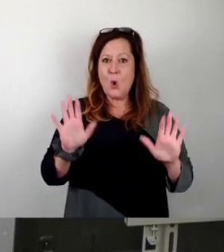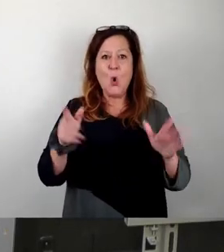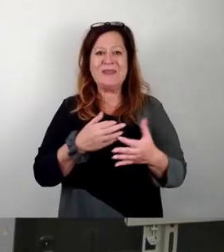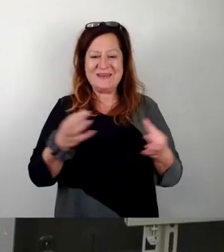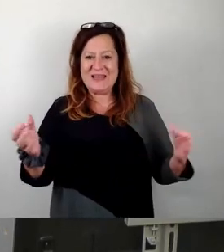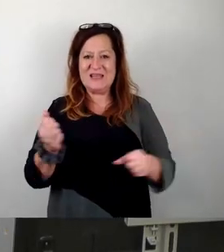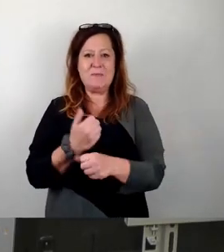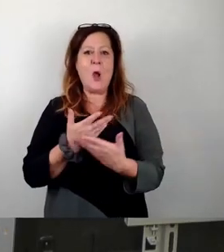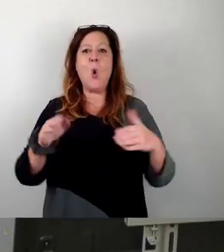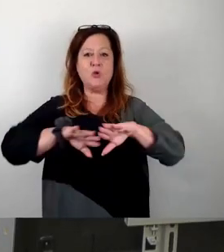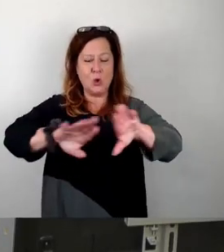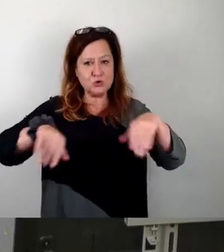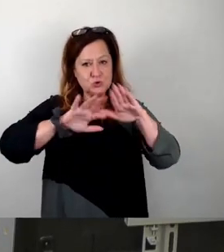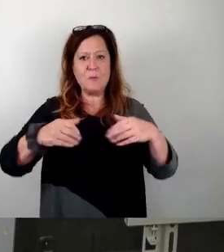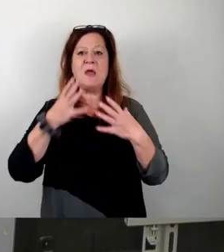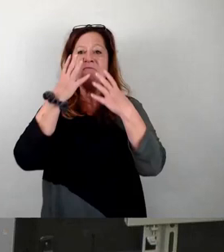Schwimmen.